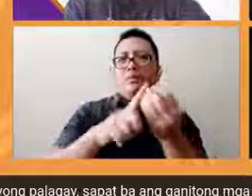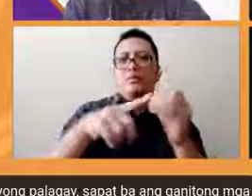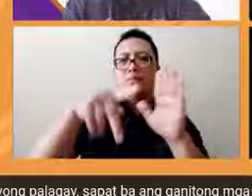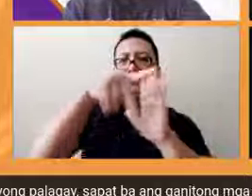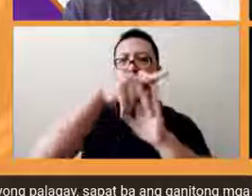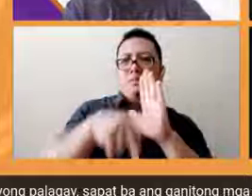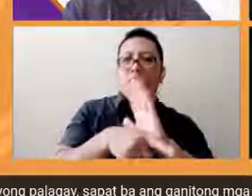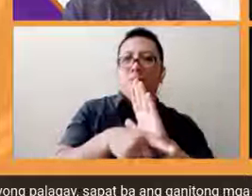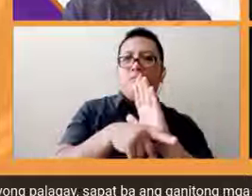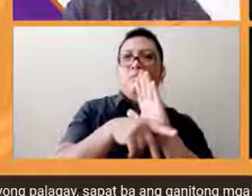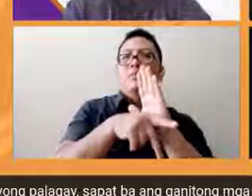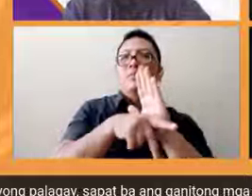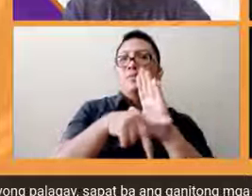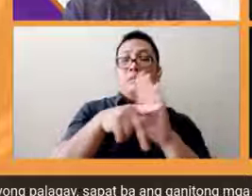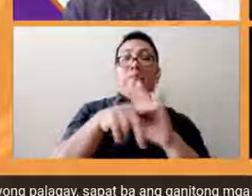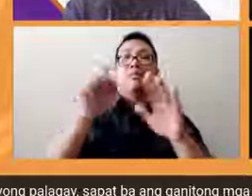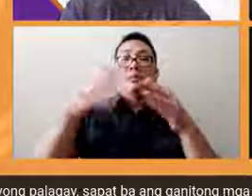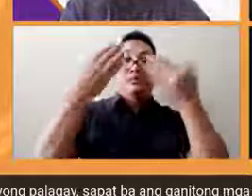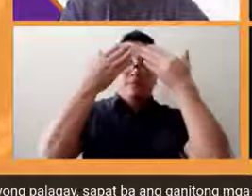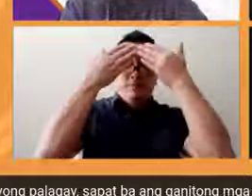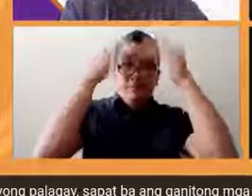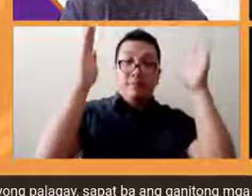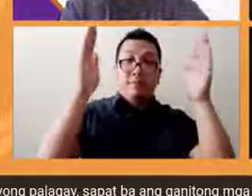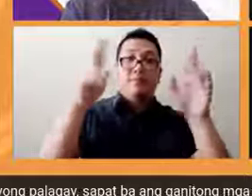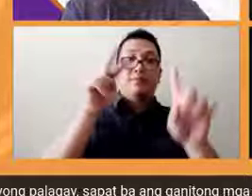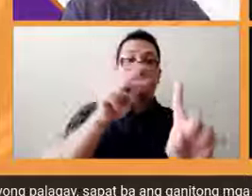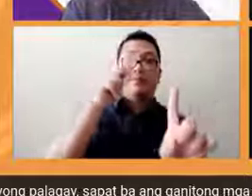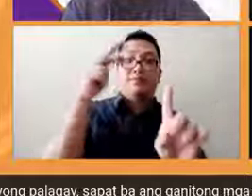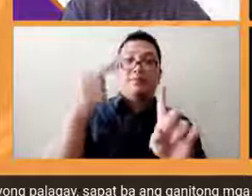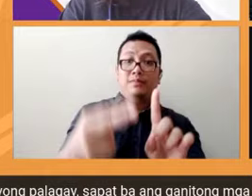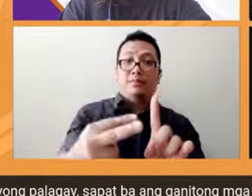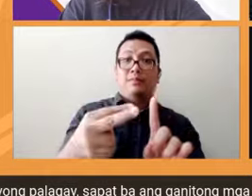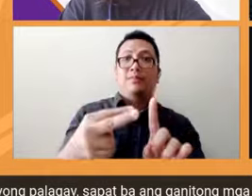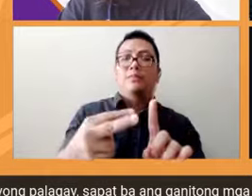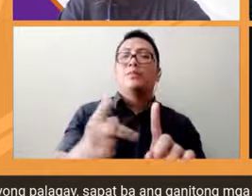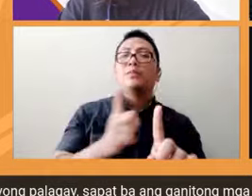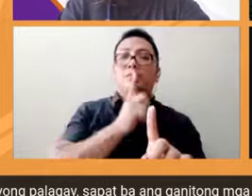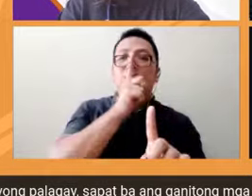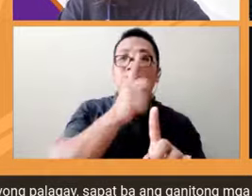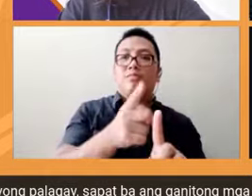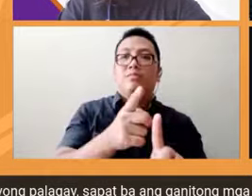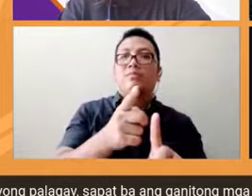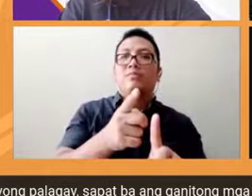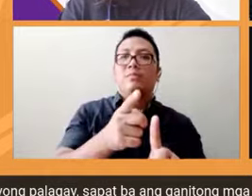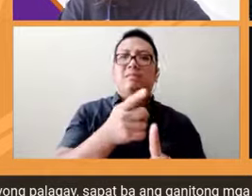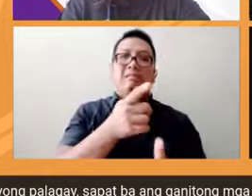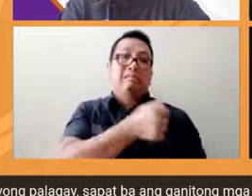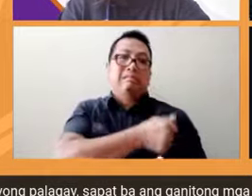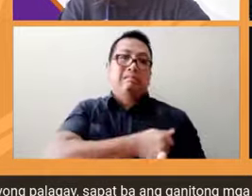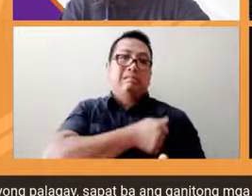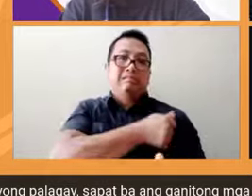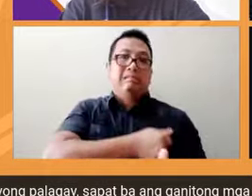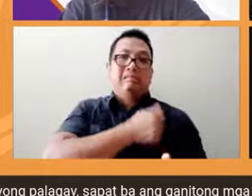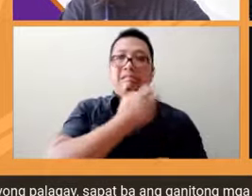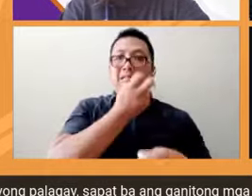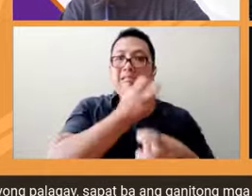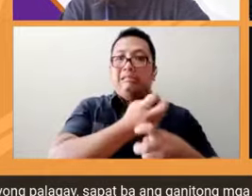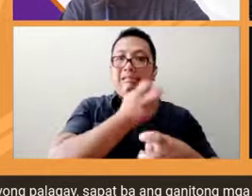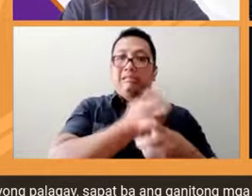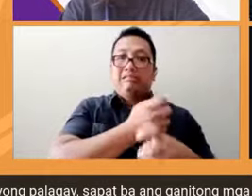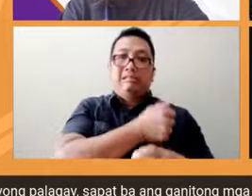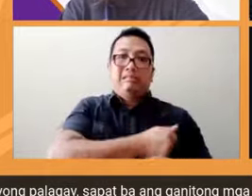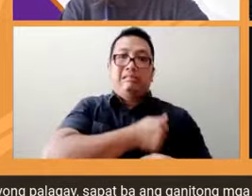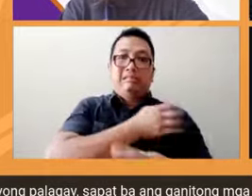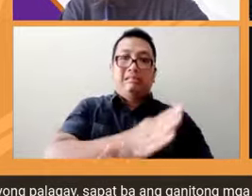open minded yung perception napakahimahirap yung attitude yung attitudinal barrier